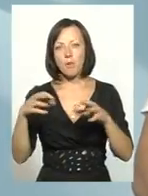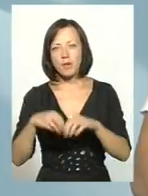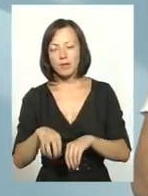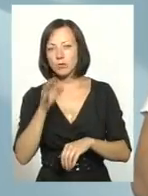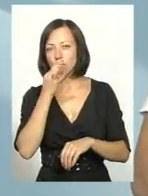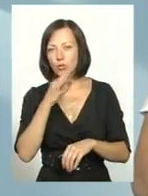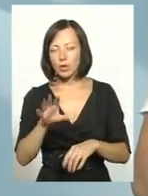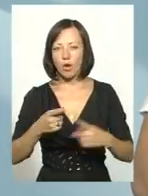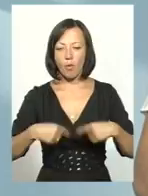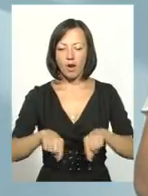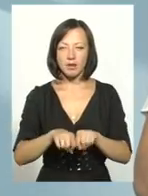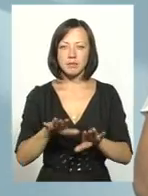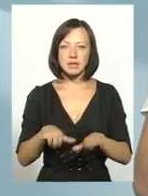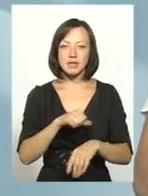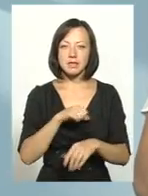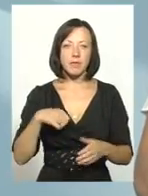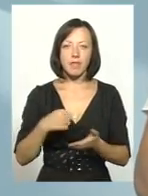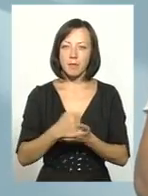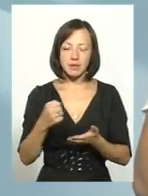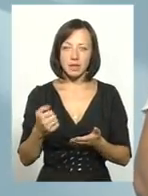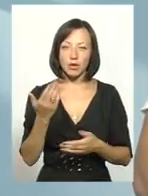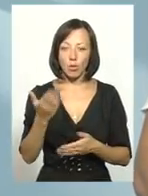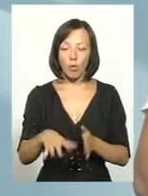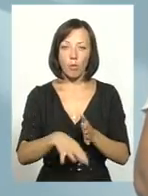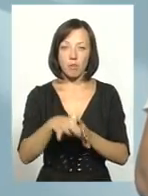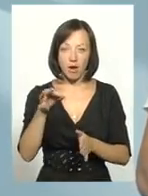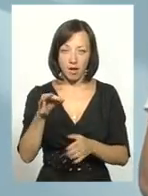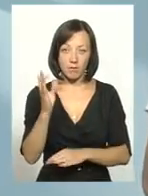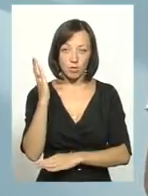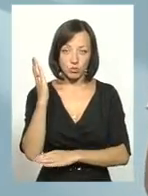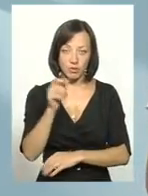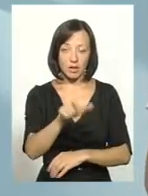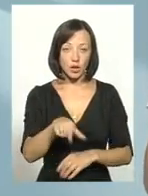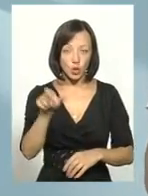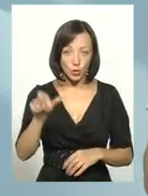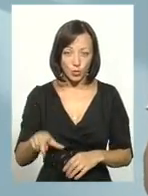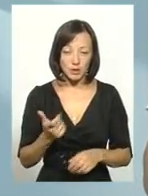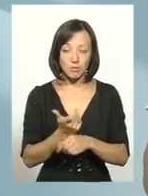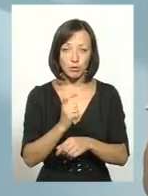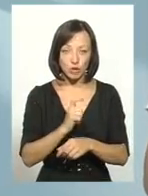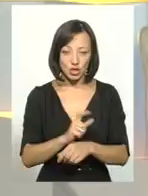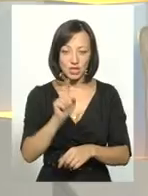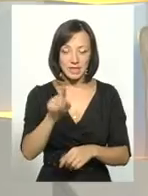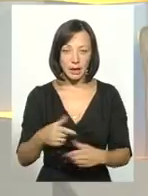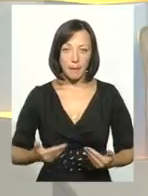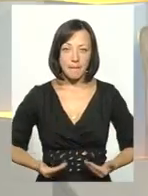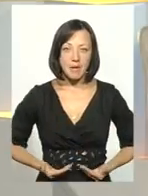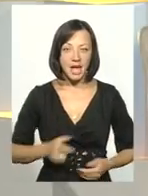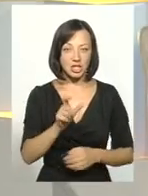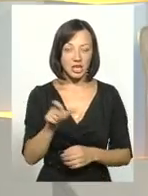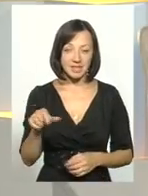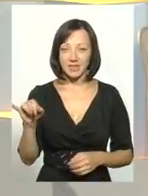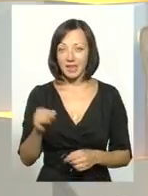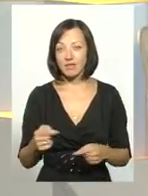будь-яку з органів місцевого саморідування, він не призначений. Його обрали і за нього проголосували. Проголосували більшість тих мешканців. І, відповідно,